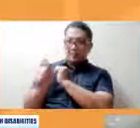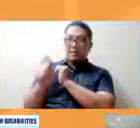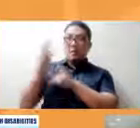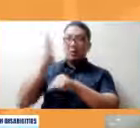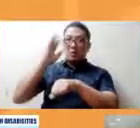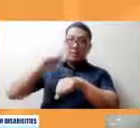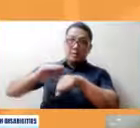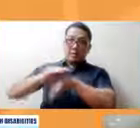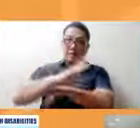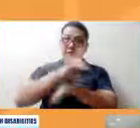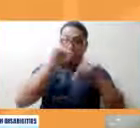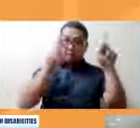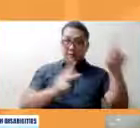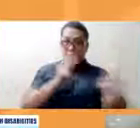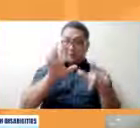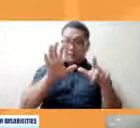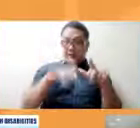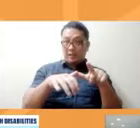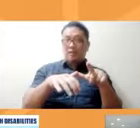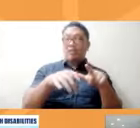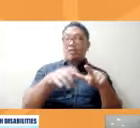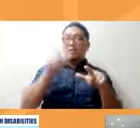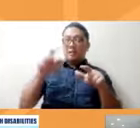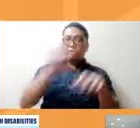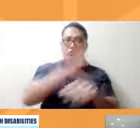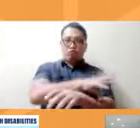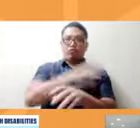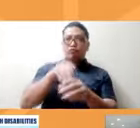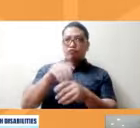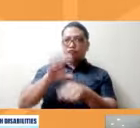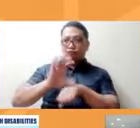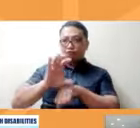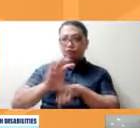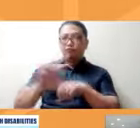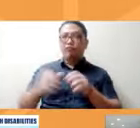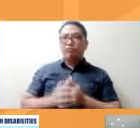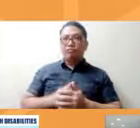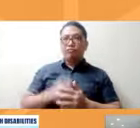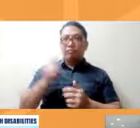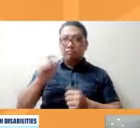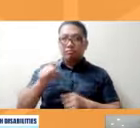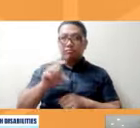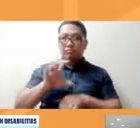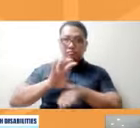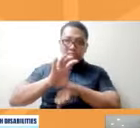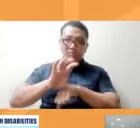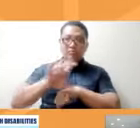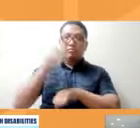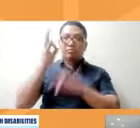pamumuhay at pag kinonsultah sila pag